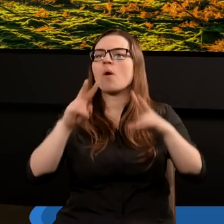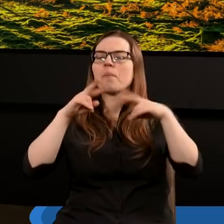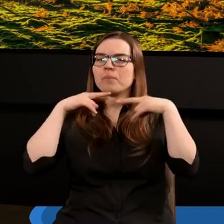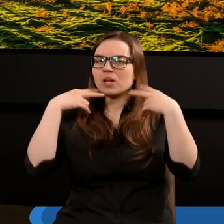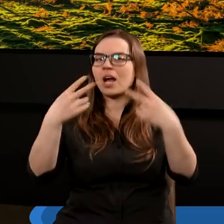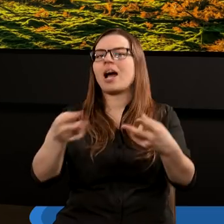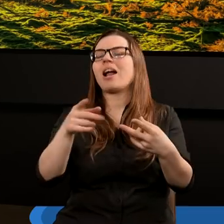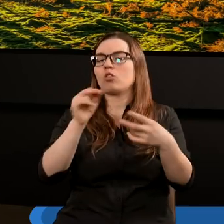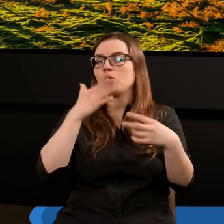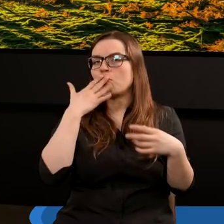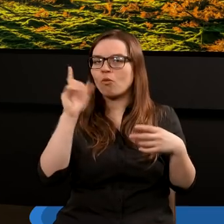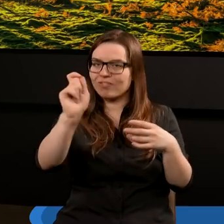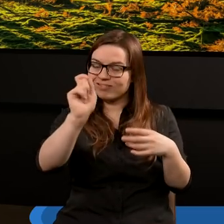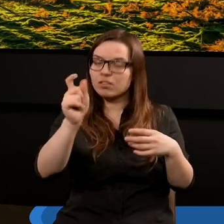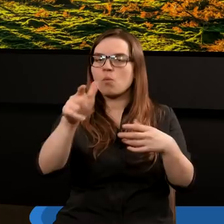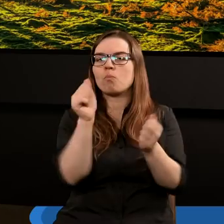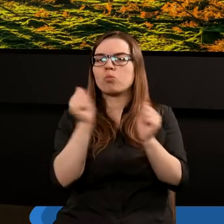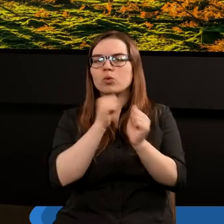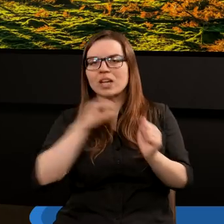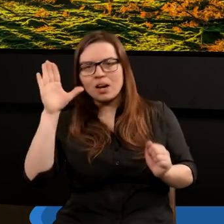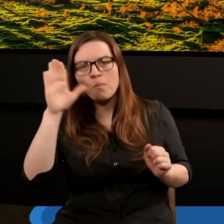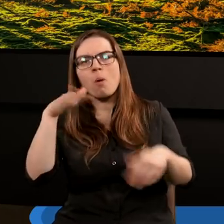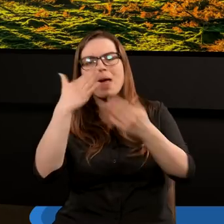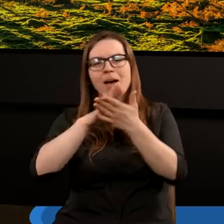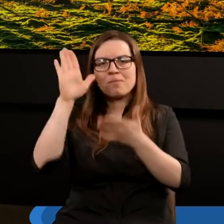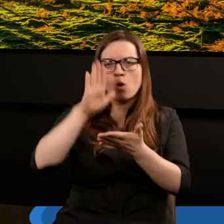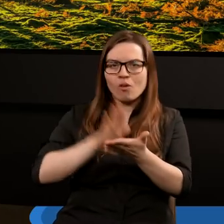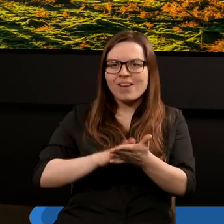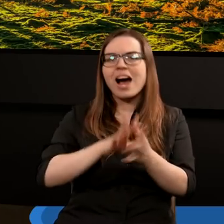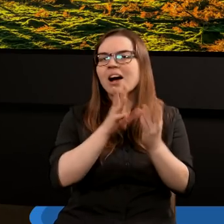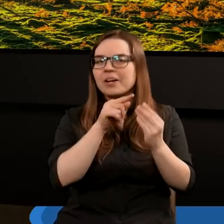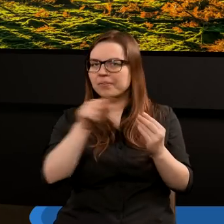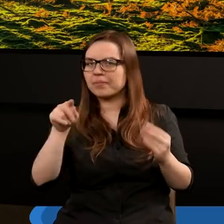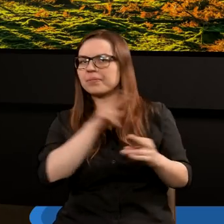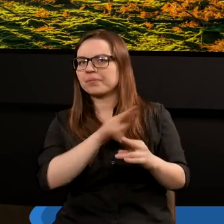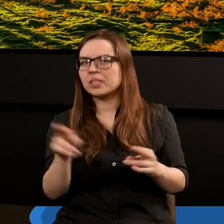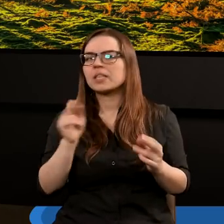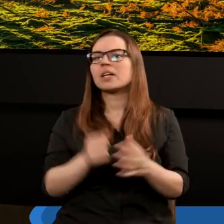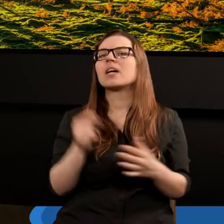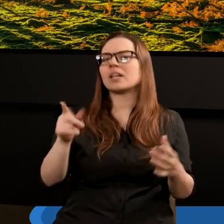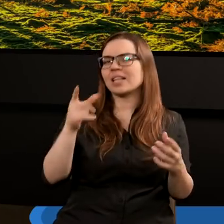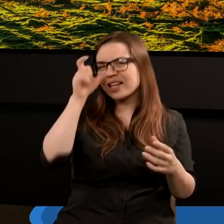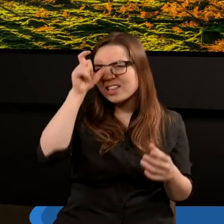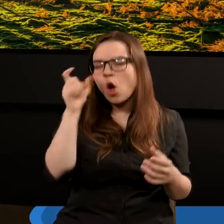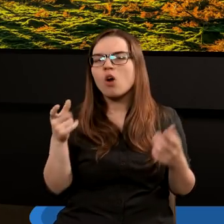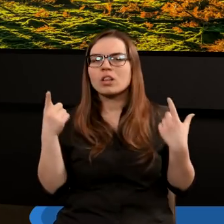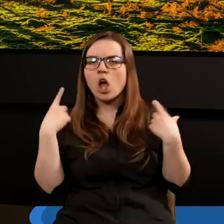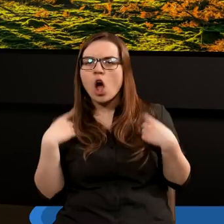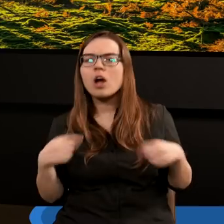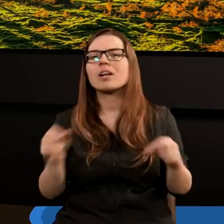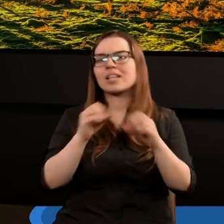poselstwo i mówi bójcie się Boga, oddajcie Bogu chwałę i pokąt. Czyli to nie są osoby, istoty